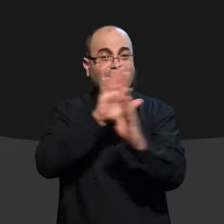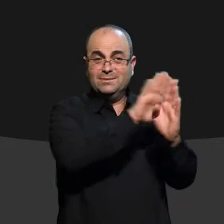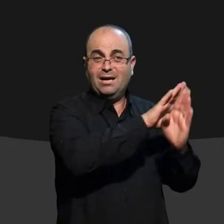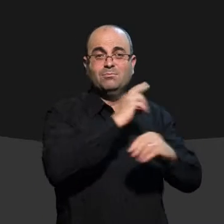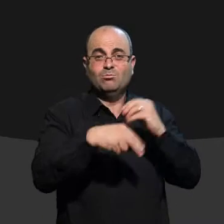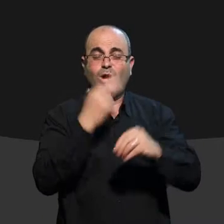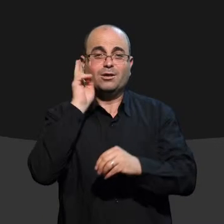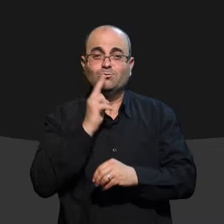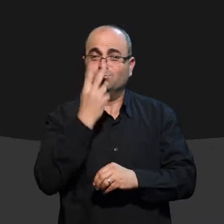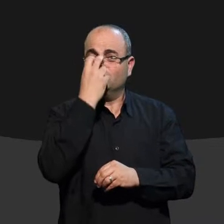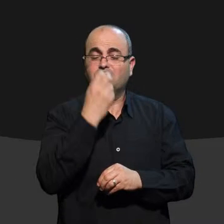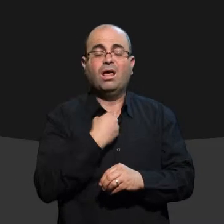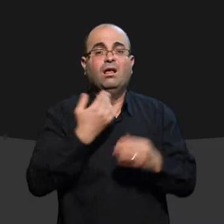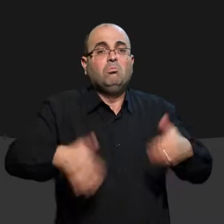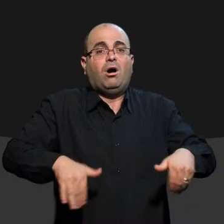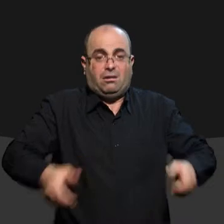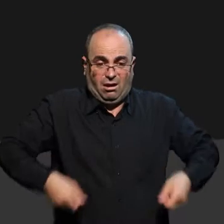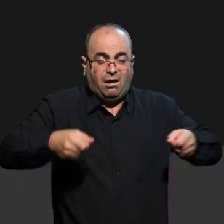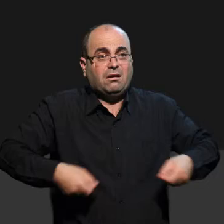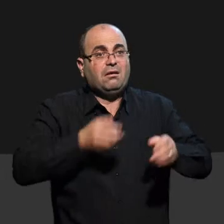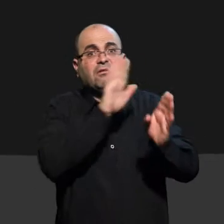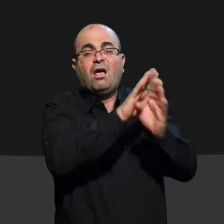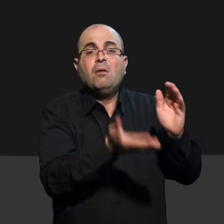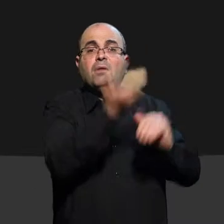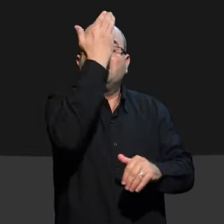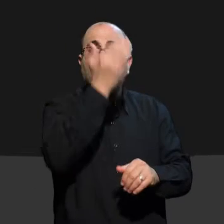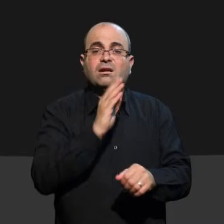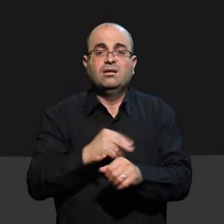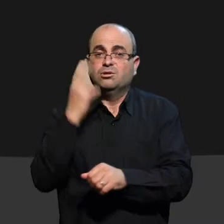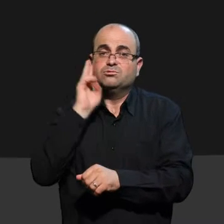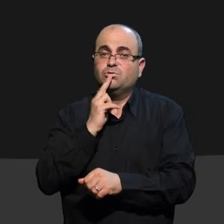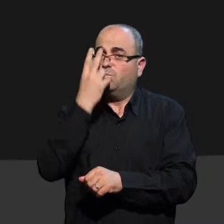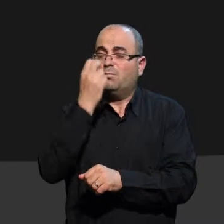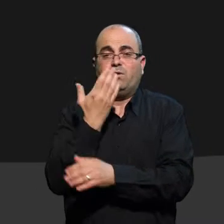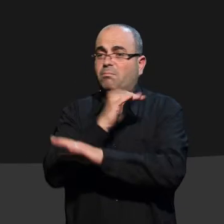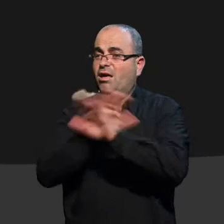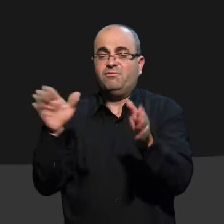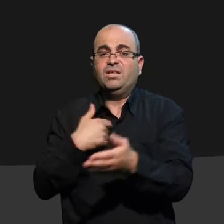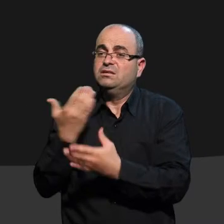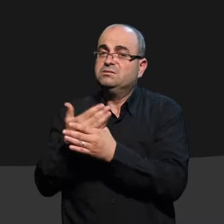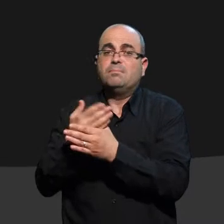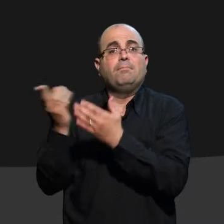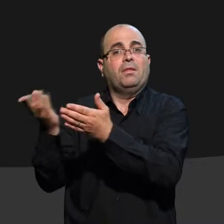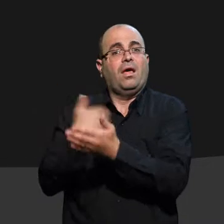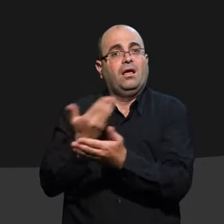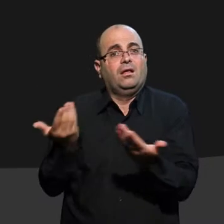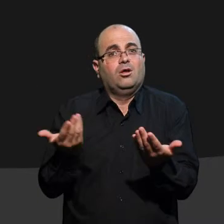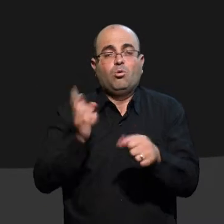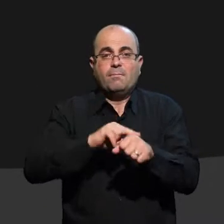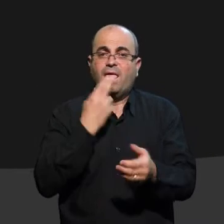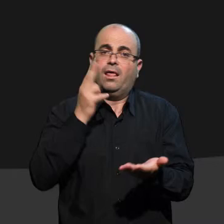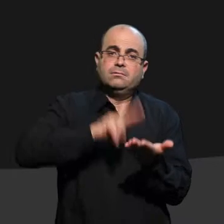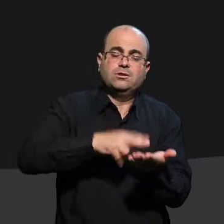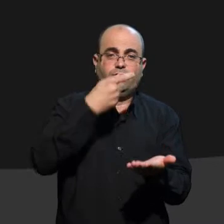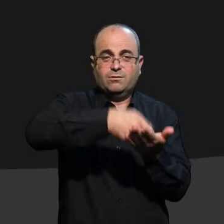النظام الحكومي الصحي لا يساوي بين ذوي الإعاقة السمعية والبصرية وأقرانهم من ذوي الإعاقة الحركية في دفع المساهمات